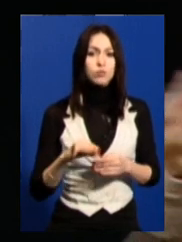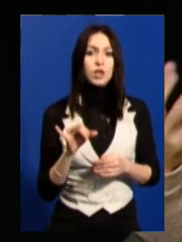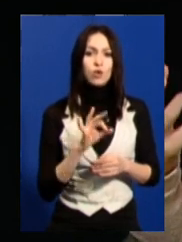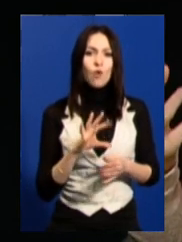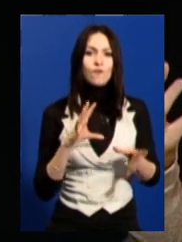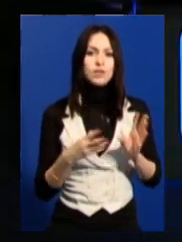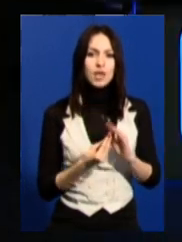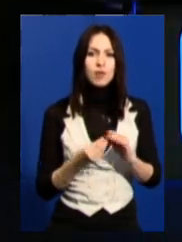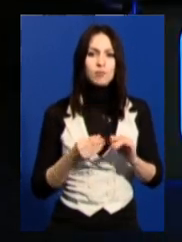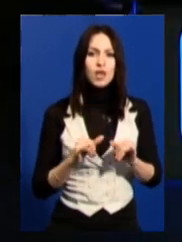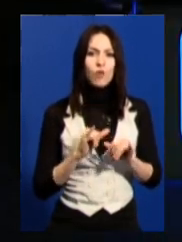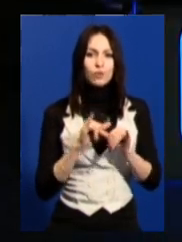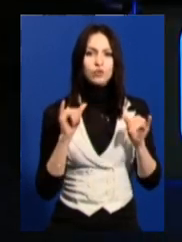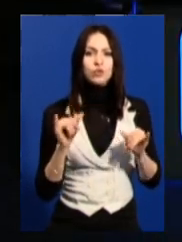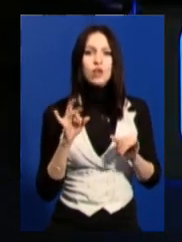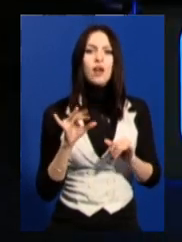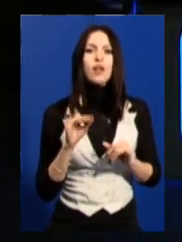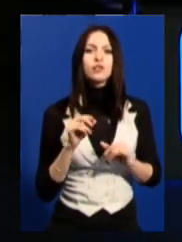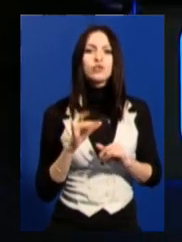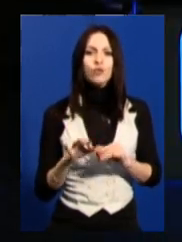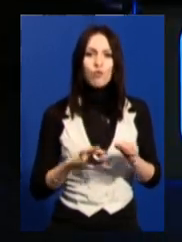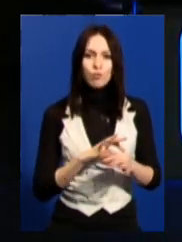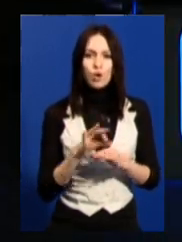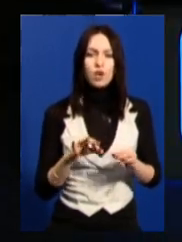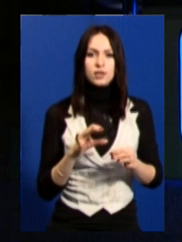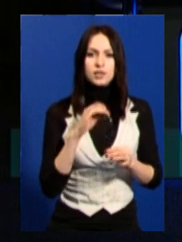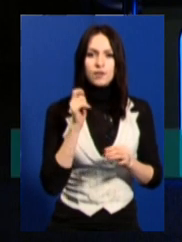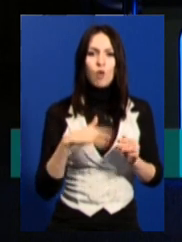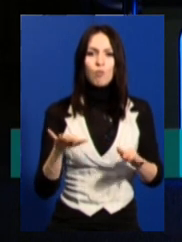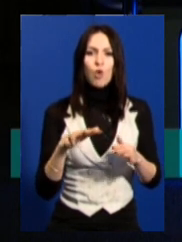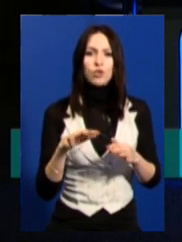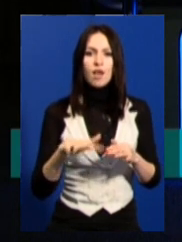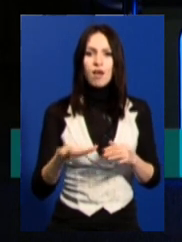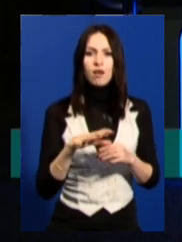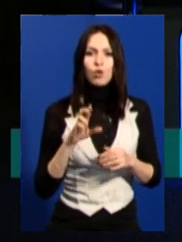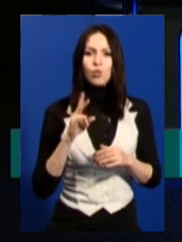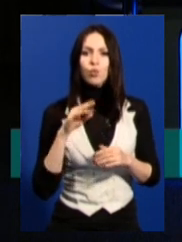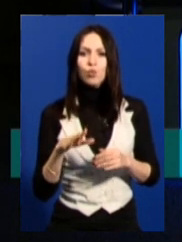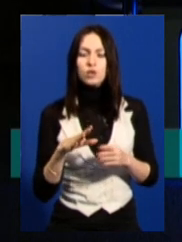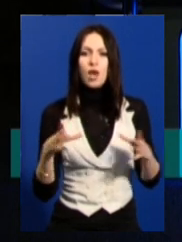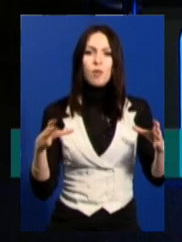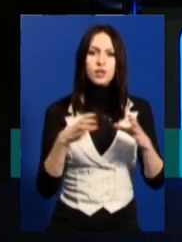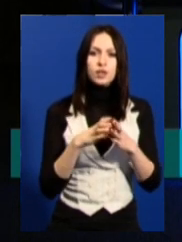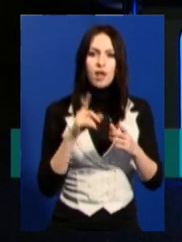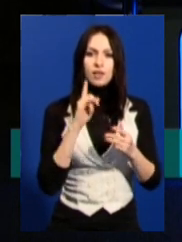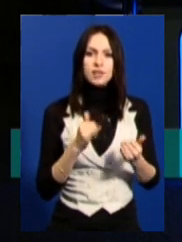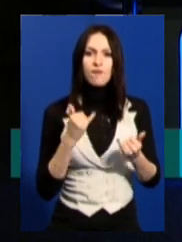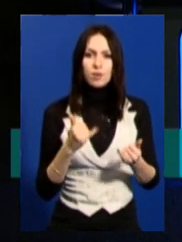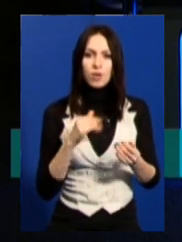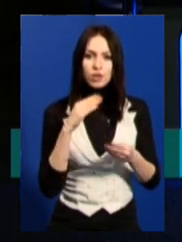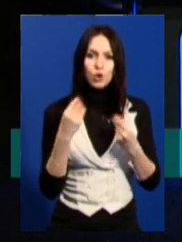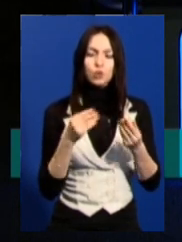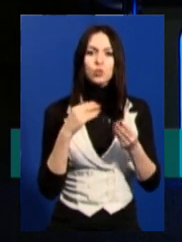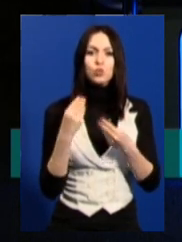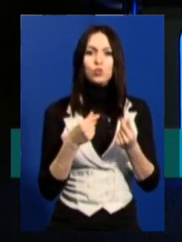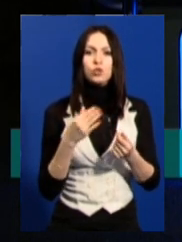взаємне таке збагачення. От заради чого там проєкт «Слобода куль», заради чого бійнали сучасного мистецтва, яку ми зараз робимо, заради чого мандрівники